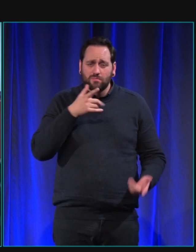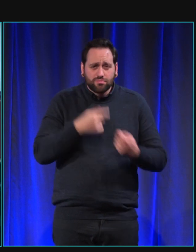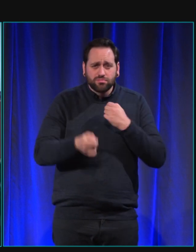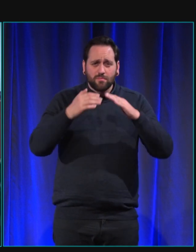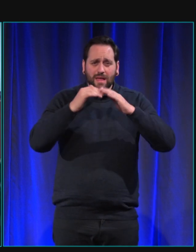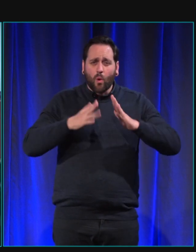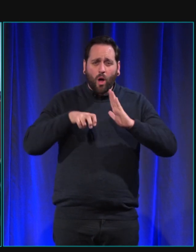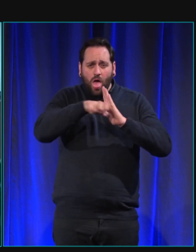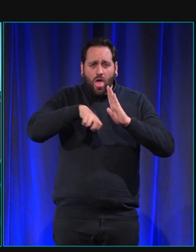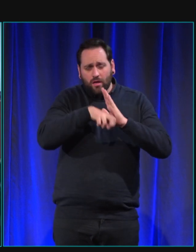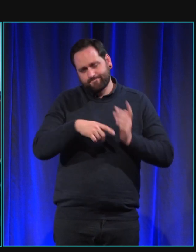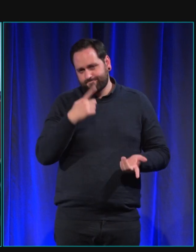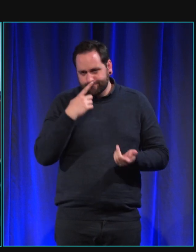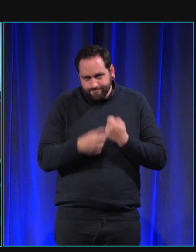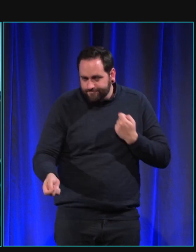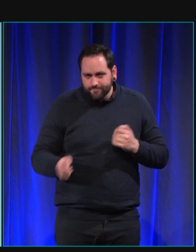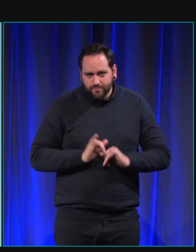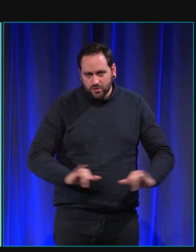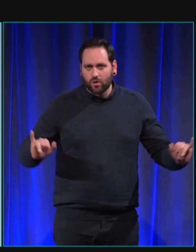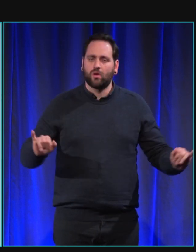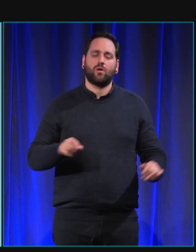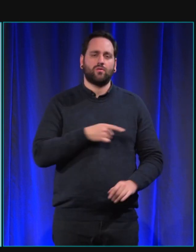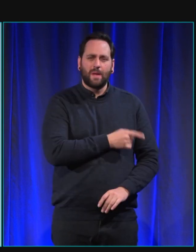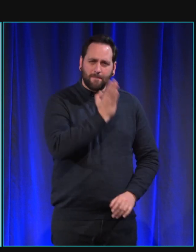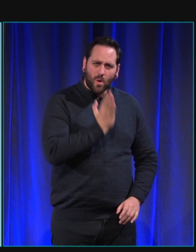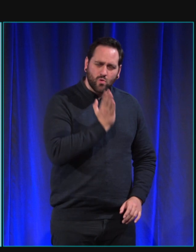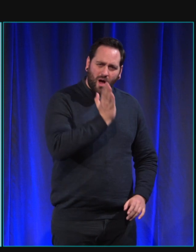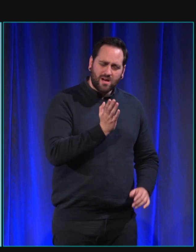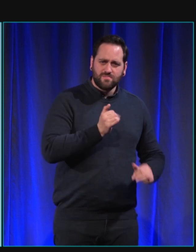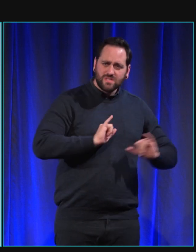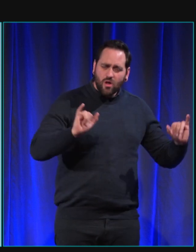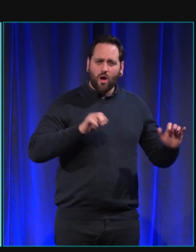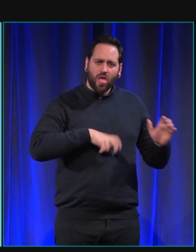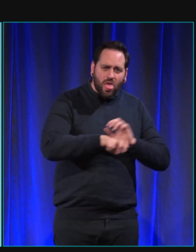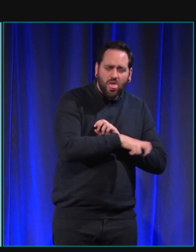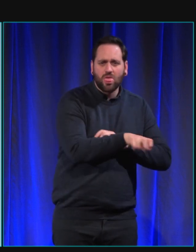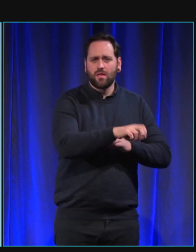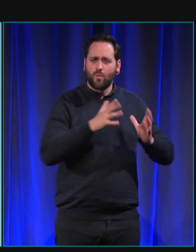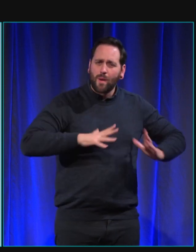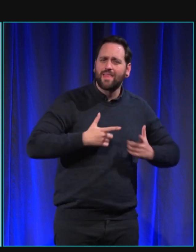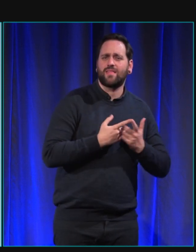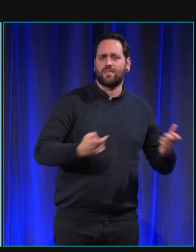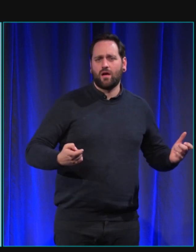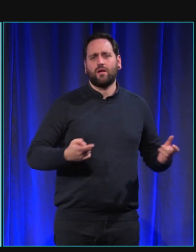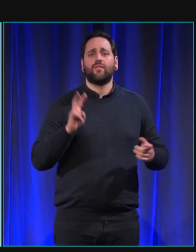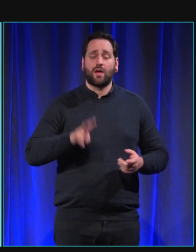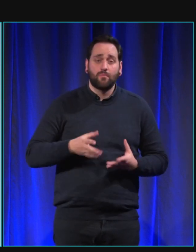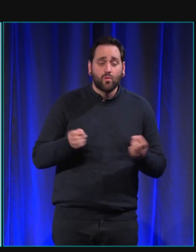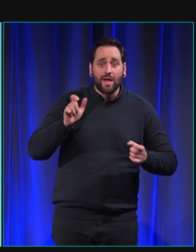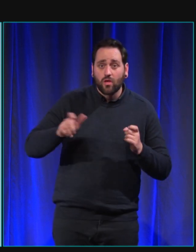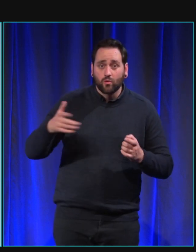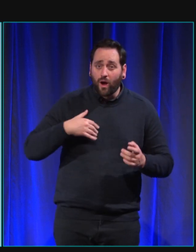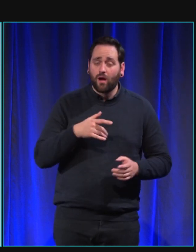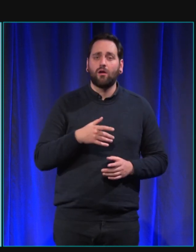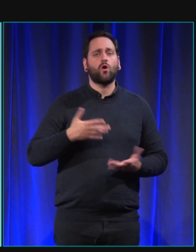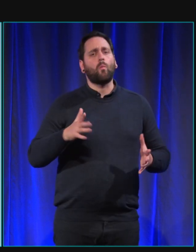ces besoins sont très importants et pour beaucoup de personnes ils choisissent leur chien pour des critères de beauté et pas